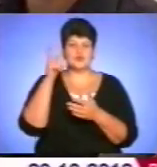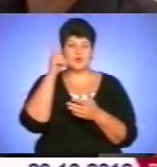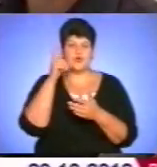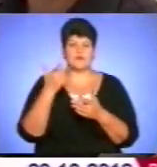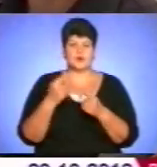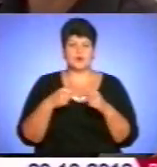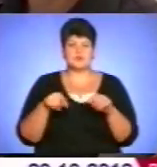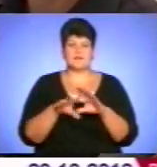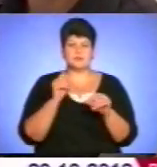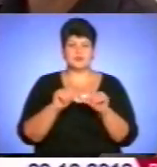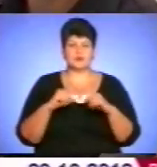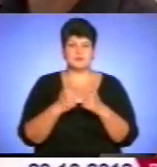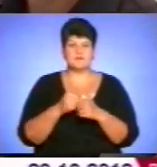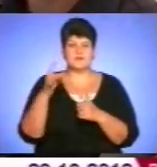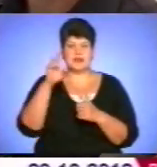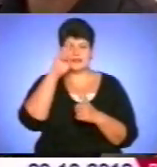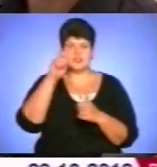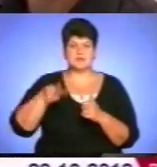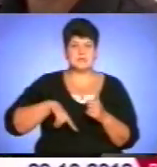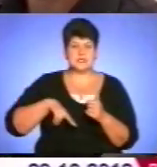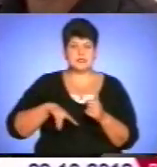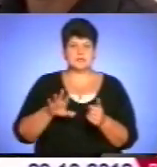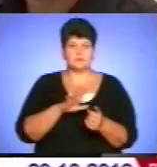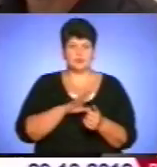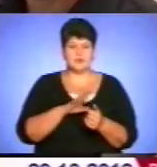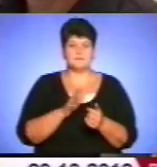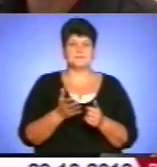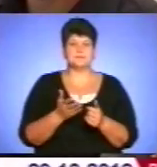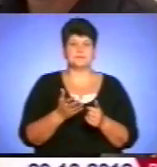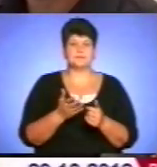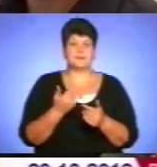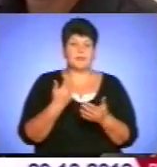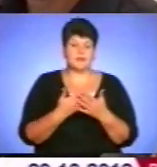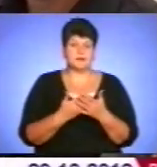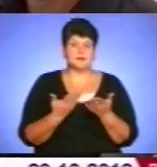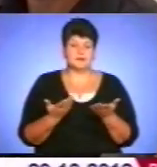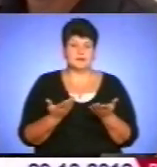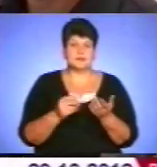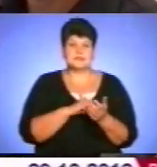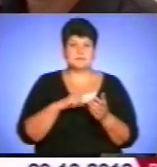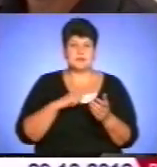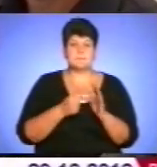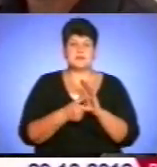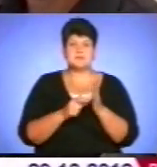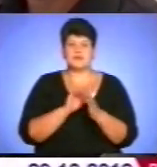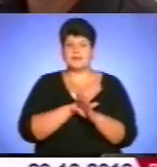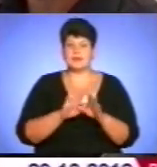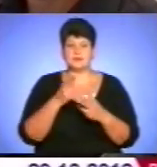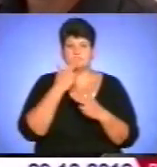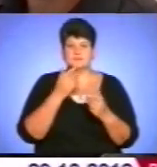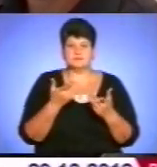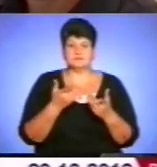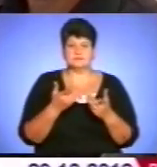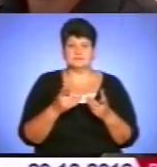комісія в приміщенні праві держадміністрації, і, в принципі, там, тобто, самі приміщення не є пристосовані для того, щоб